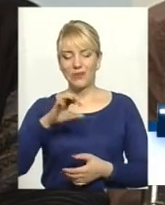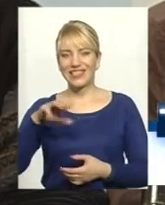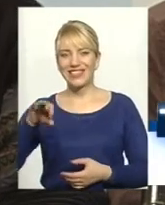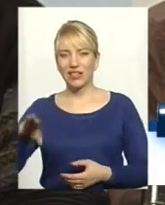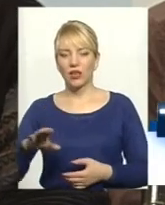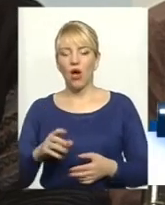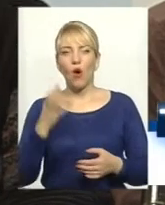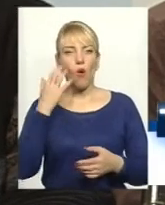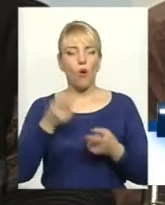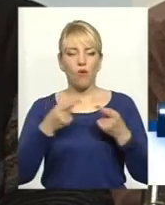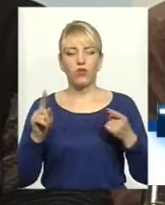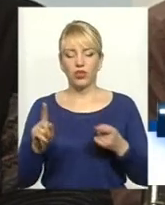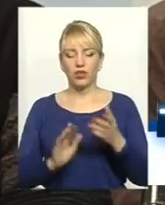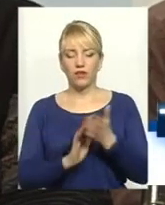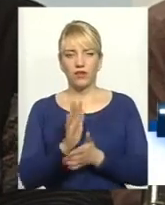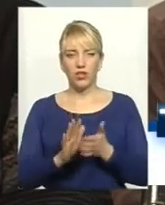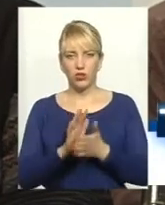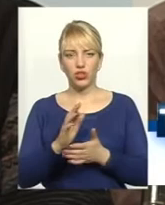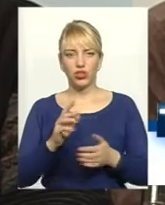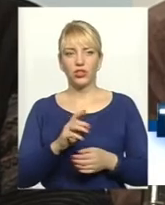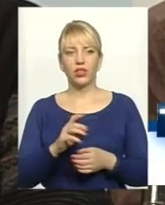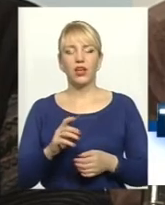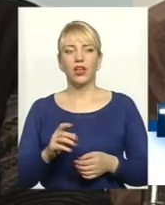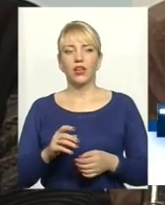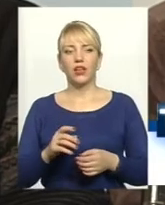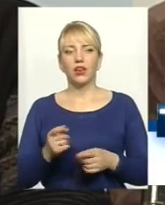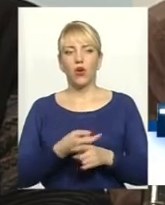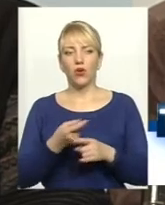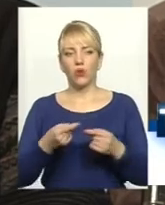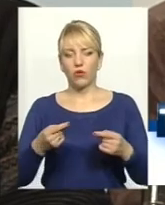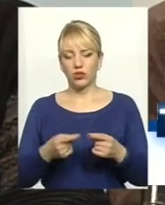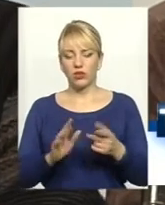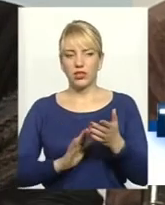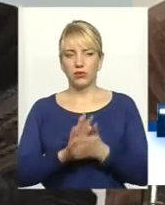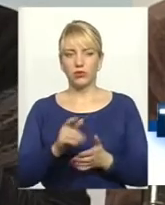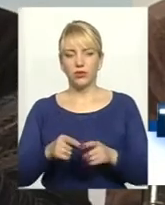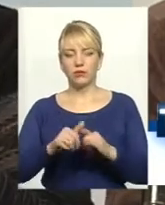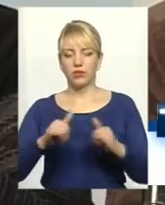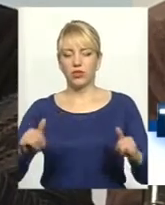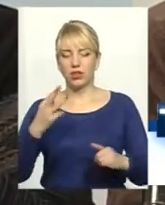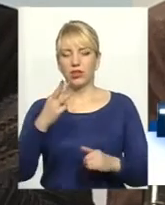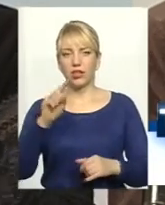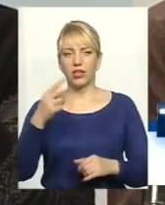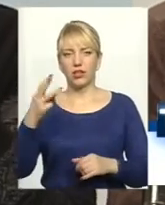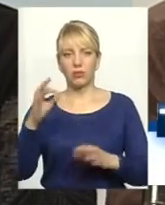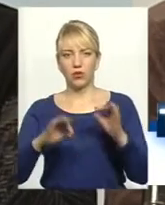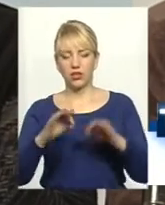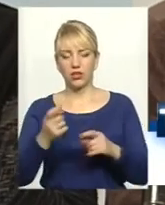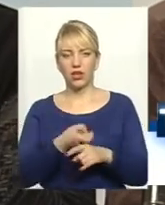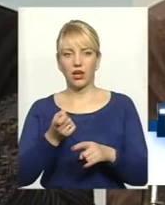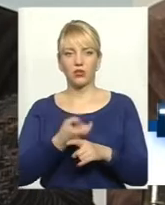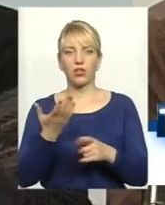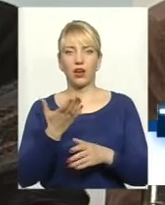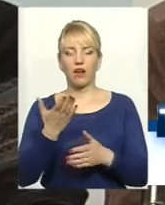овочі, які вирощені з ґрунту, їх обсяг збільшений на 3,3%. Картопля, яка рахується на